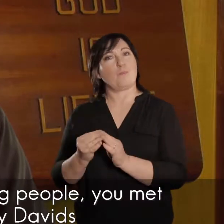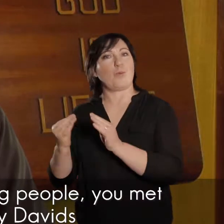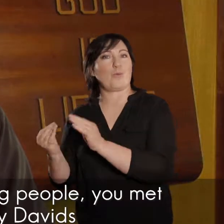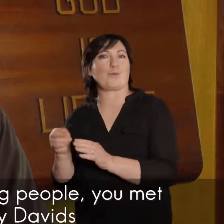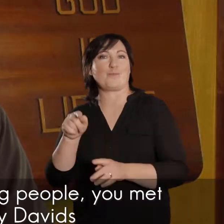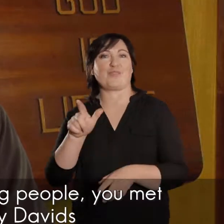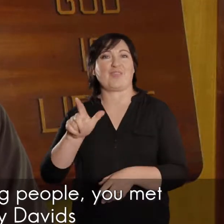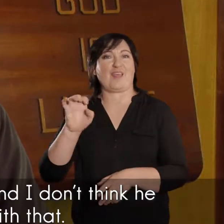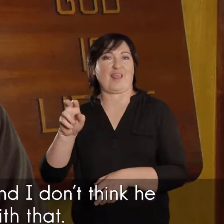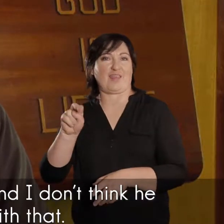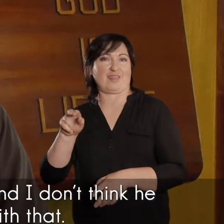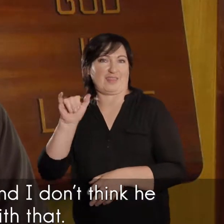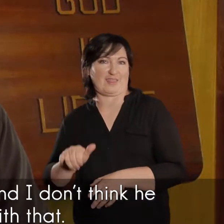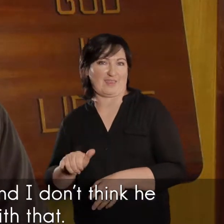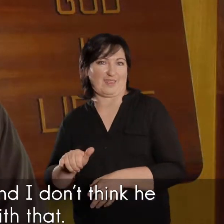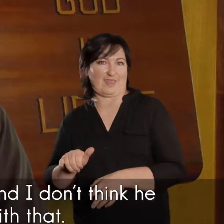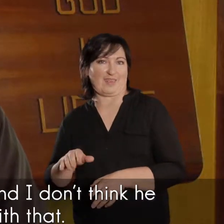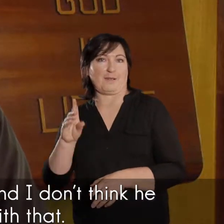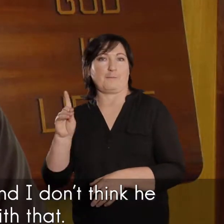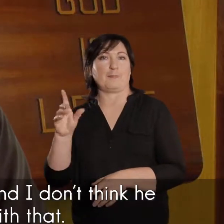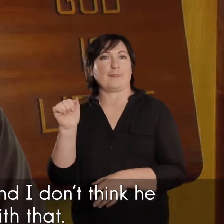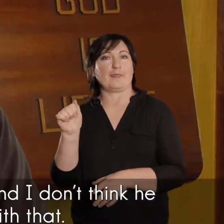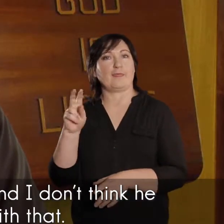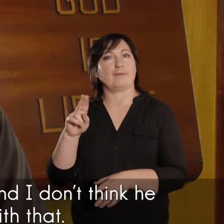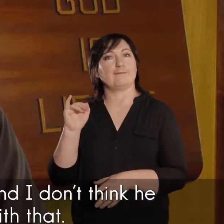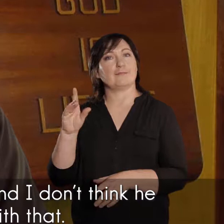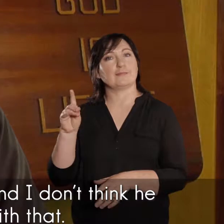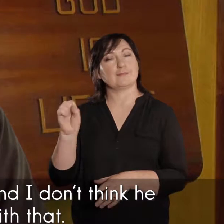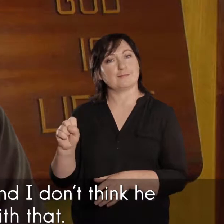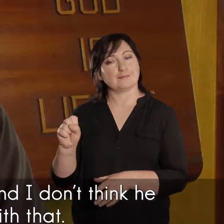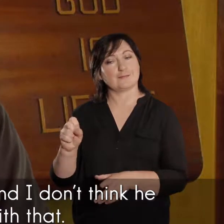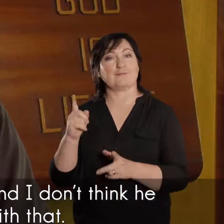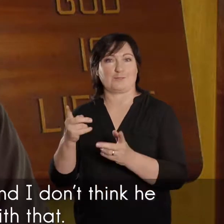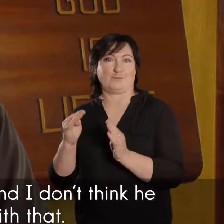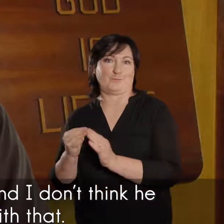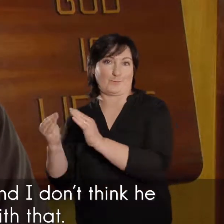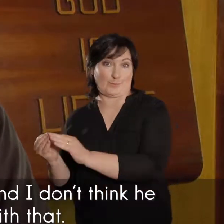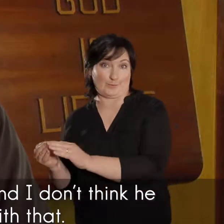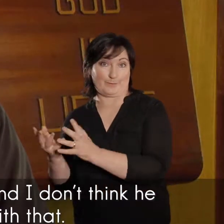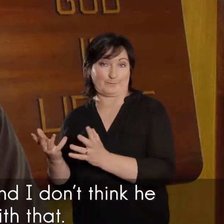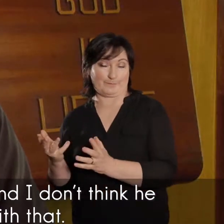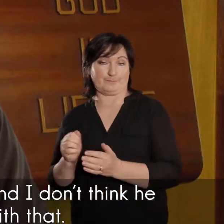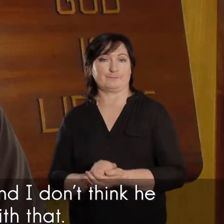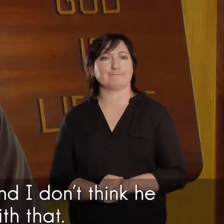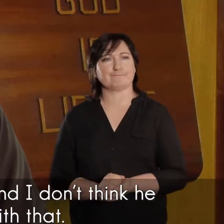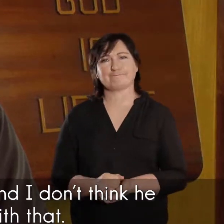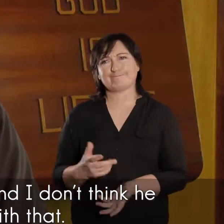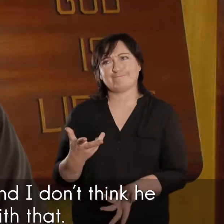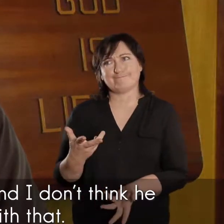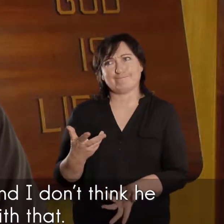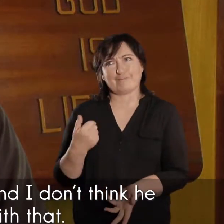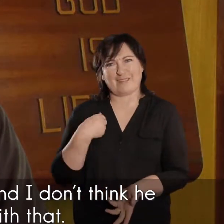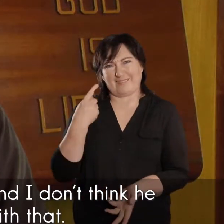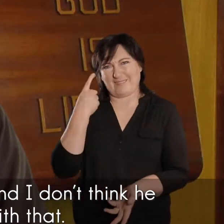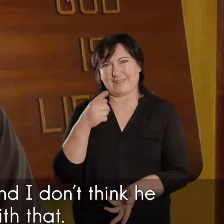Lenny Duits, die pastorie is langs sy woonplek, en, ja, ek dink jy,